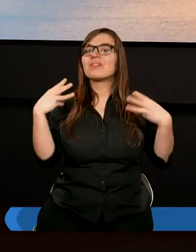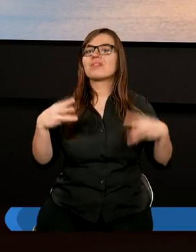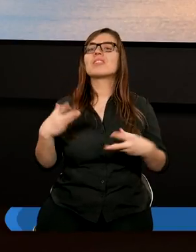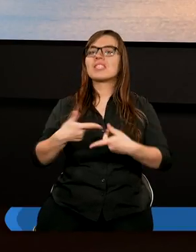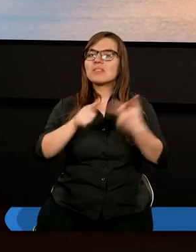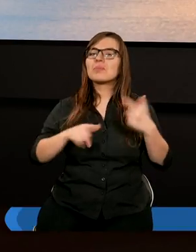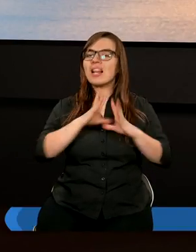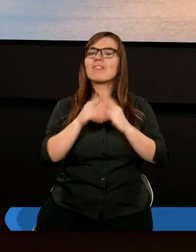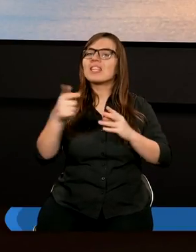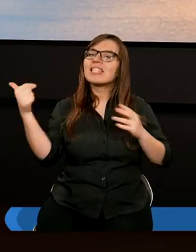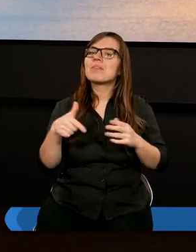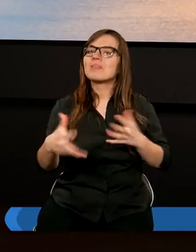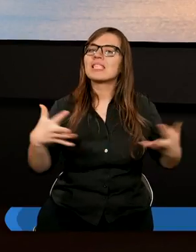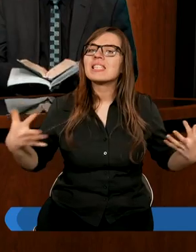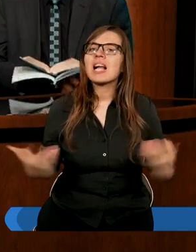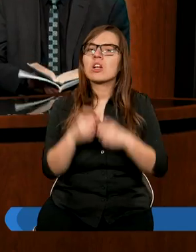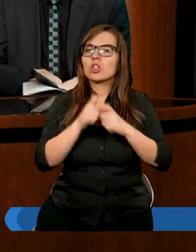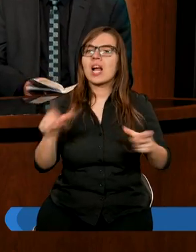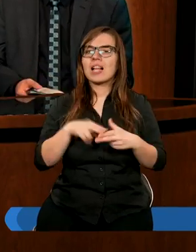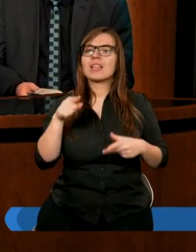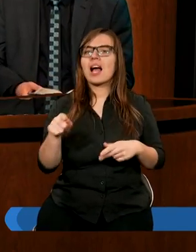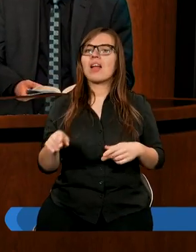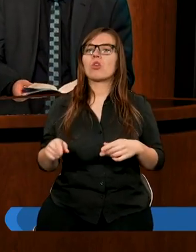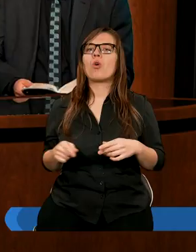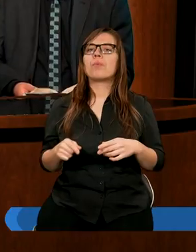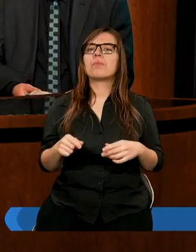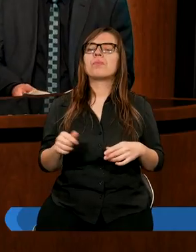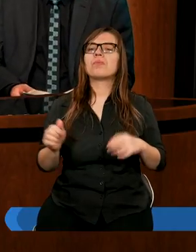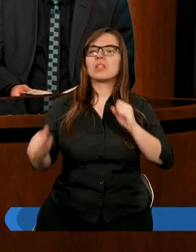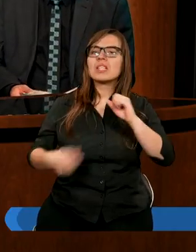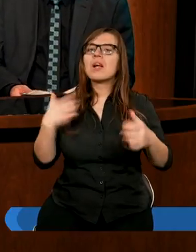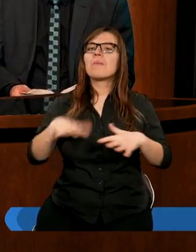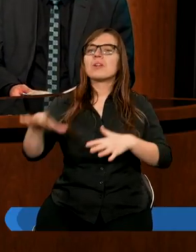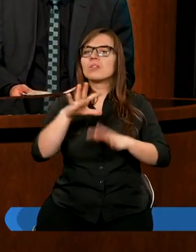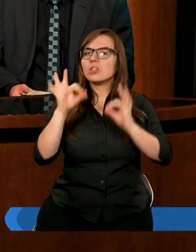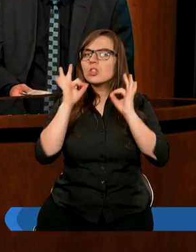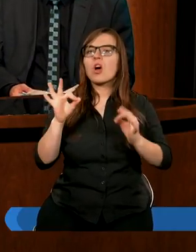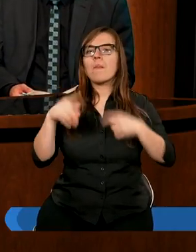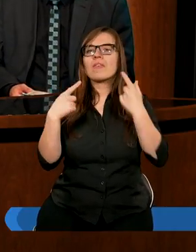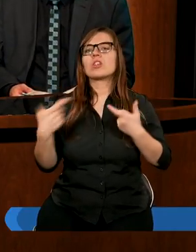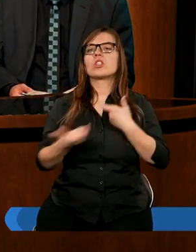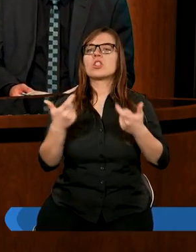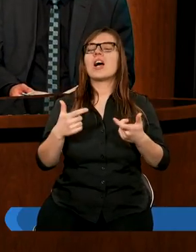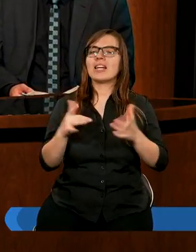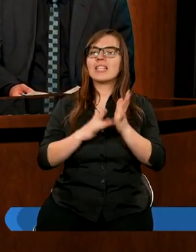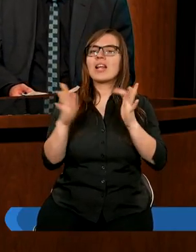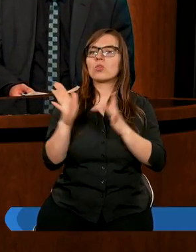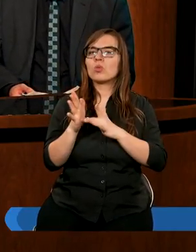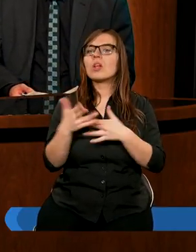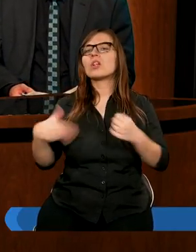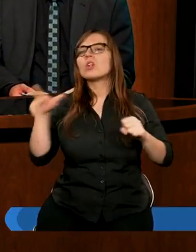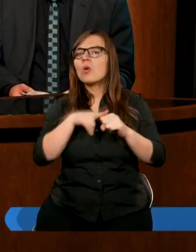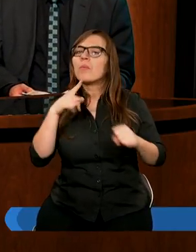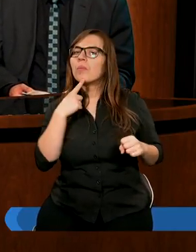trzeba znaleźć na to czas. Podoba mi się ta wypowiedź młodego Jezusa,